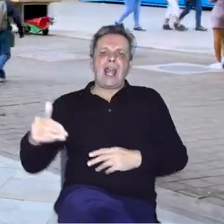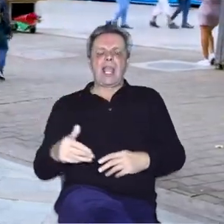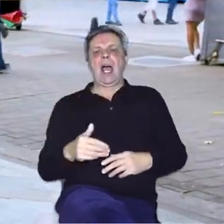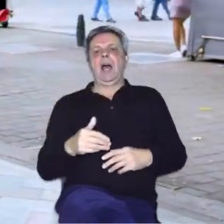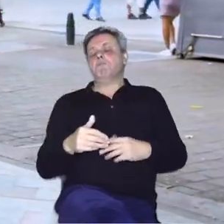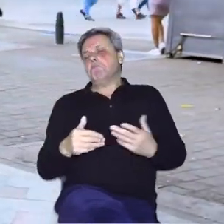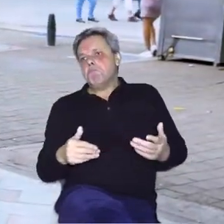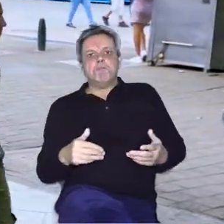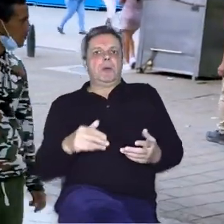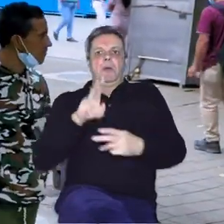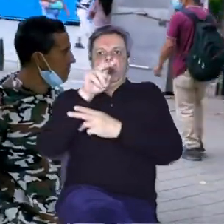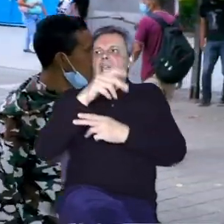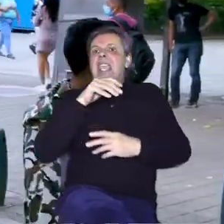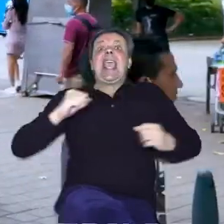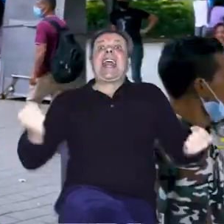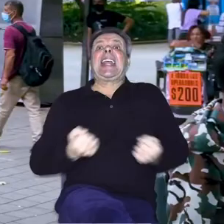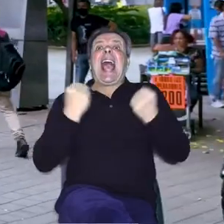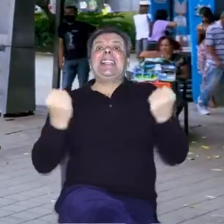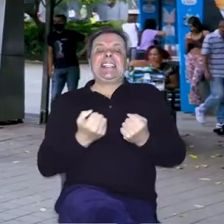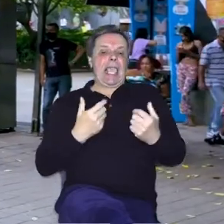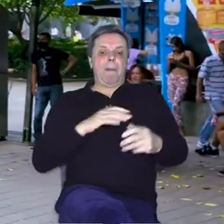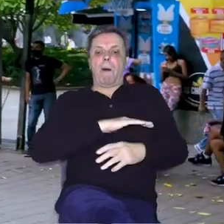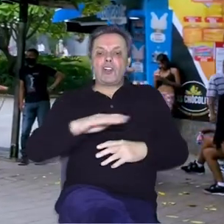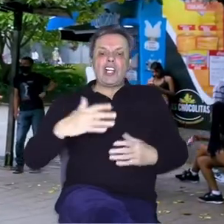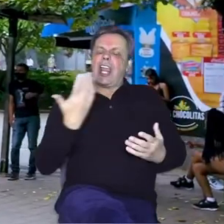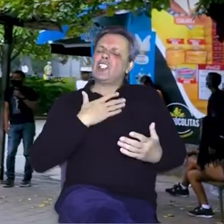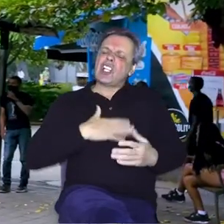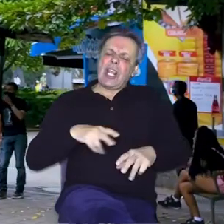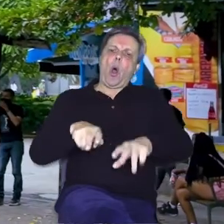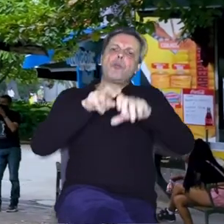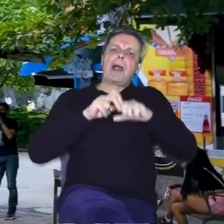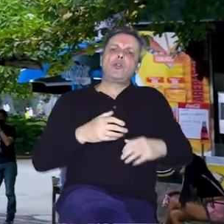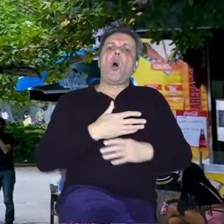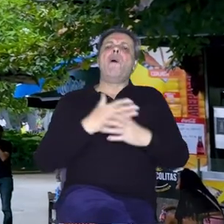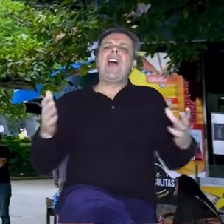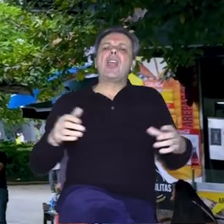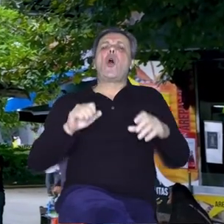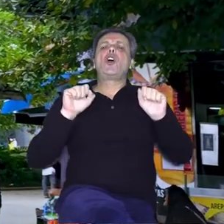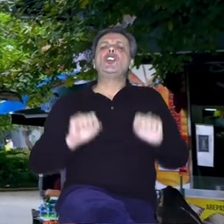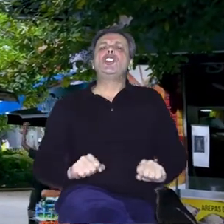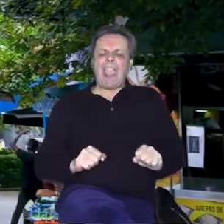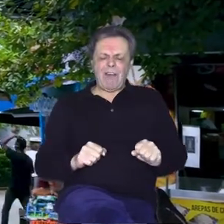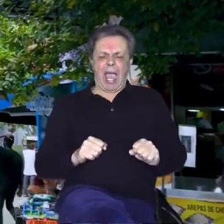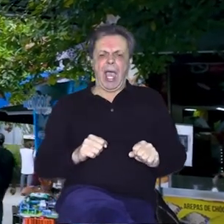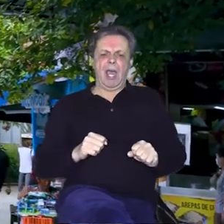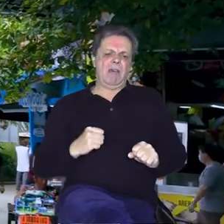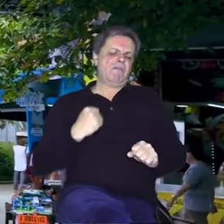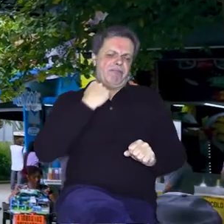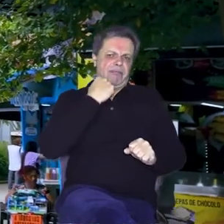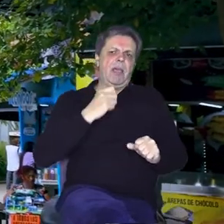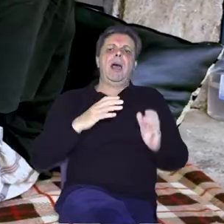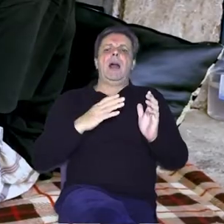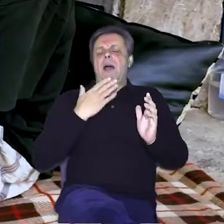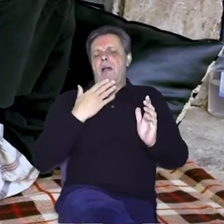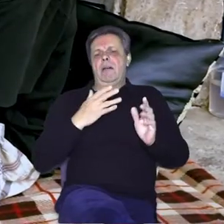studio za umjetnike i rekreacijske površine, čime se željelo odmaknuti od velikog šefa narkomafije, Pablo Escobara, a